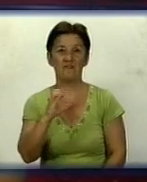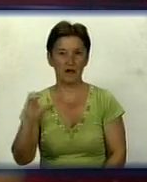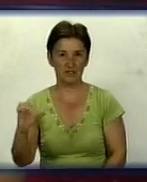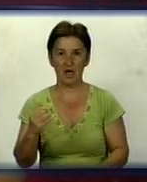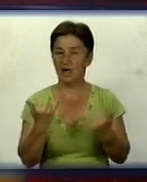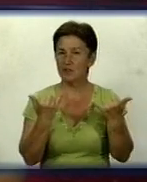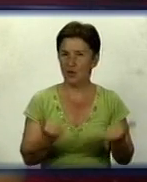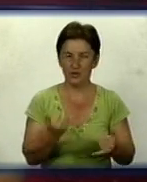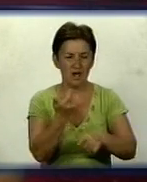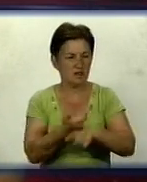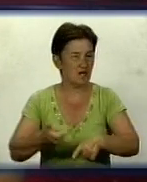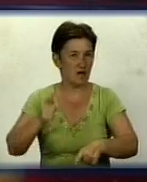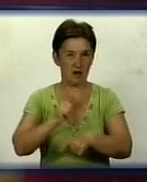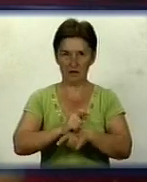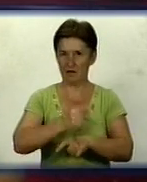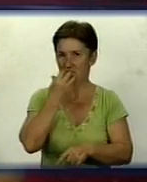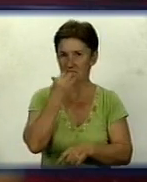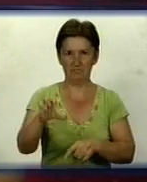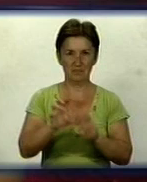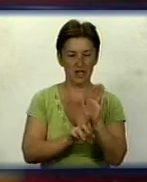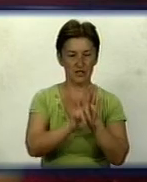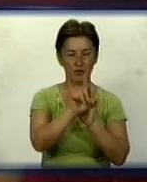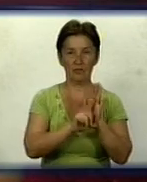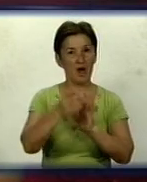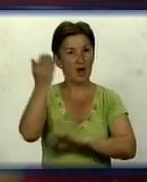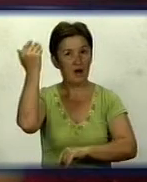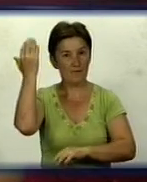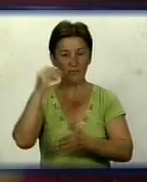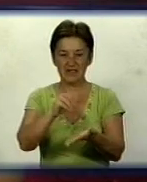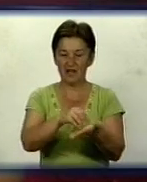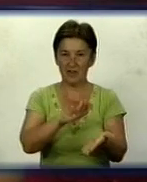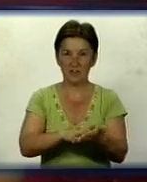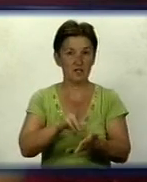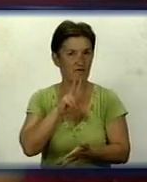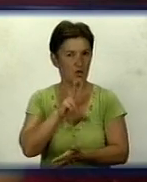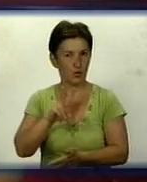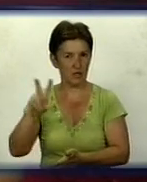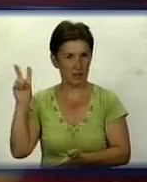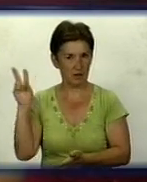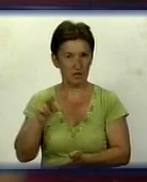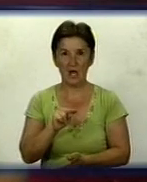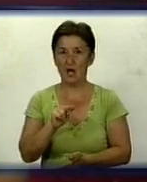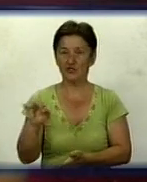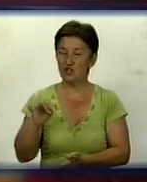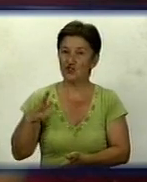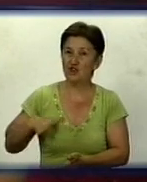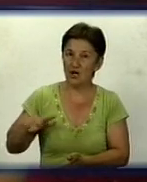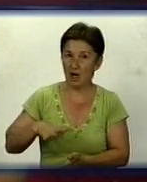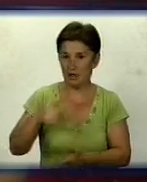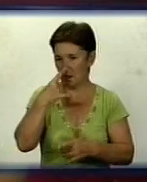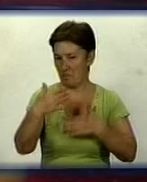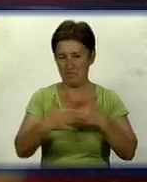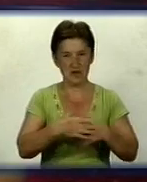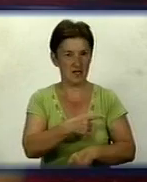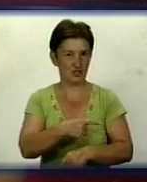у цьому році, але не найбільше за останні роки. Максимальні показники були зафіксовані два роки тому. Чи чекати на похолодання найближчим